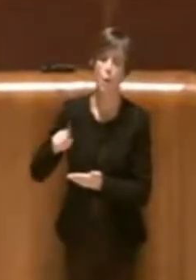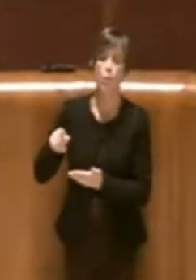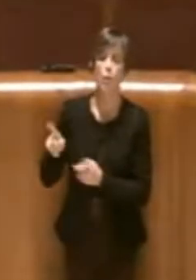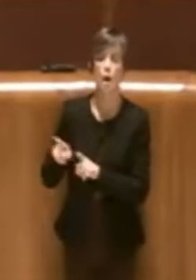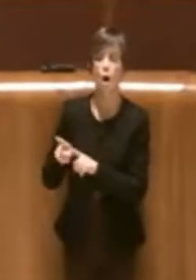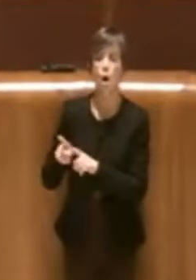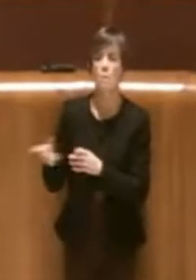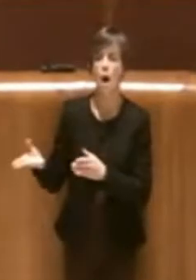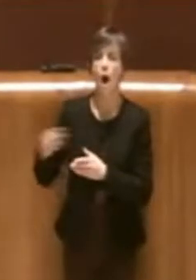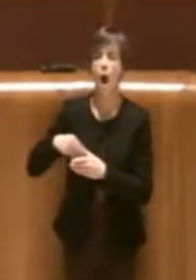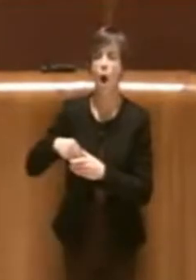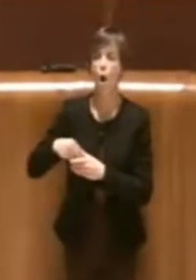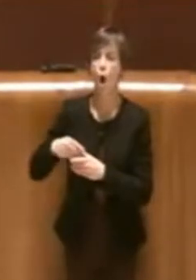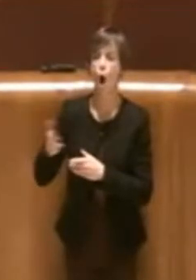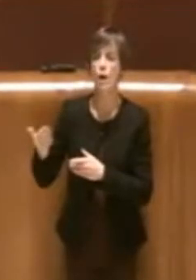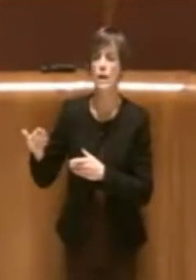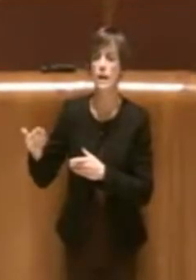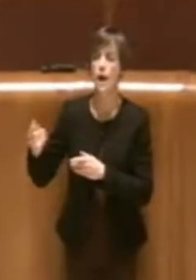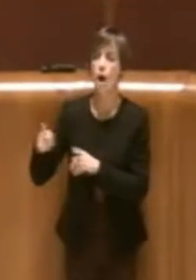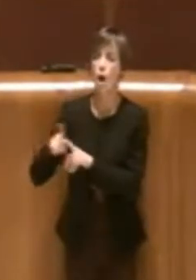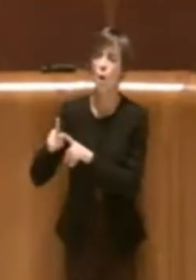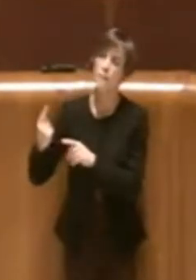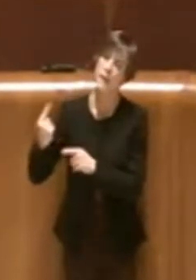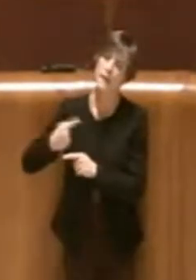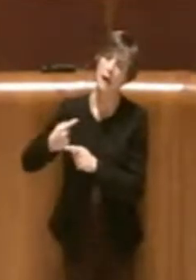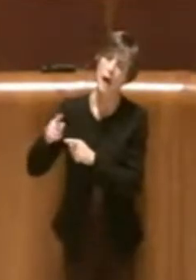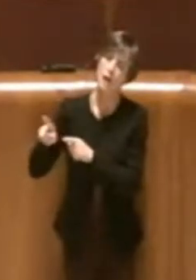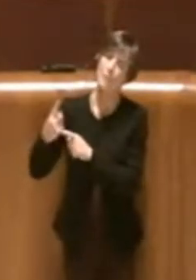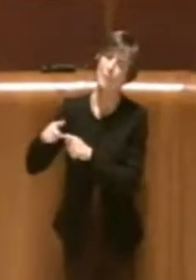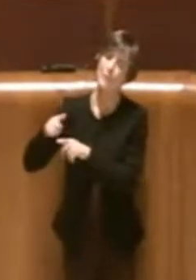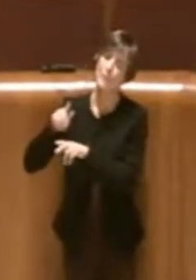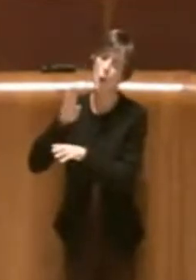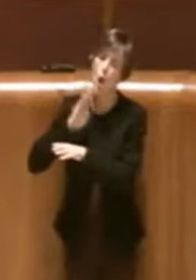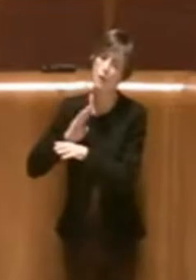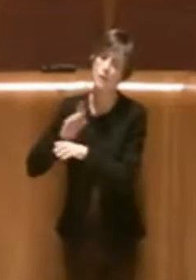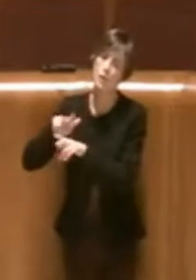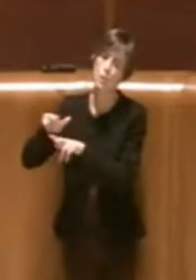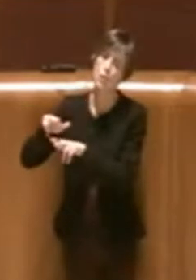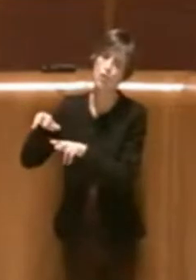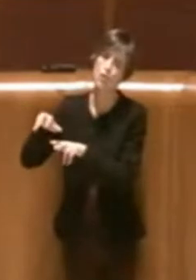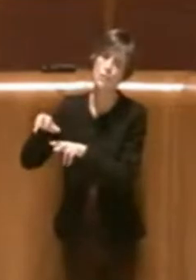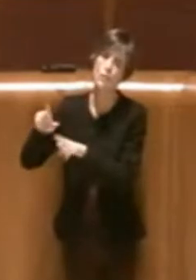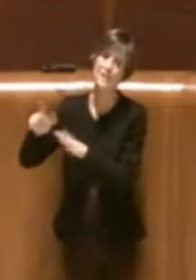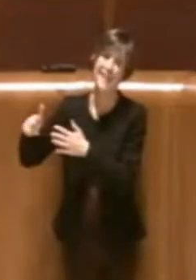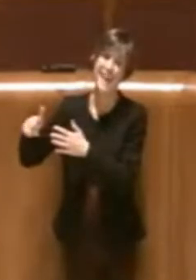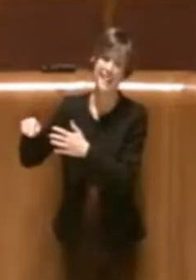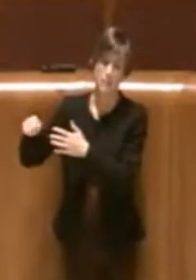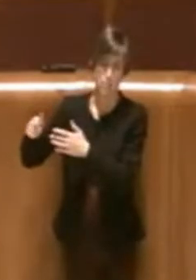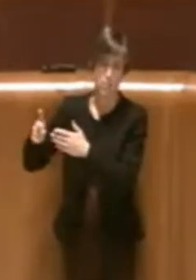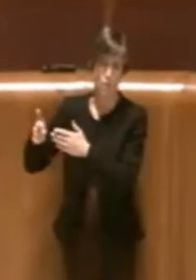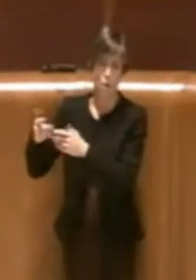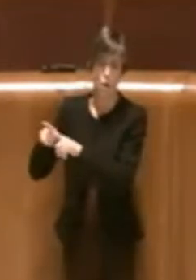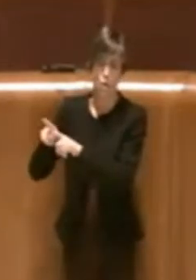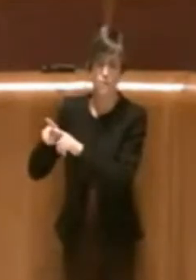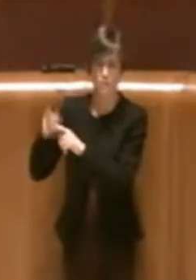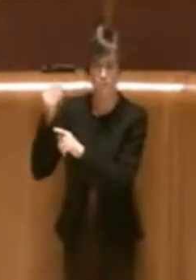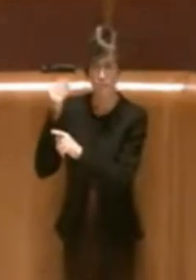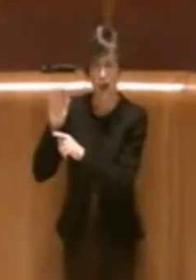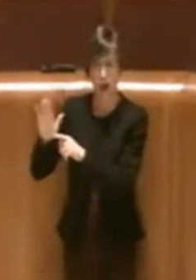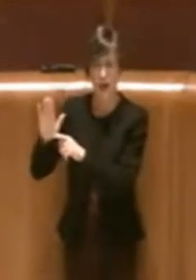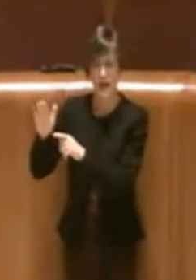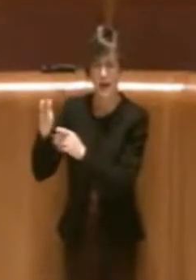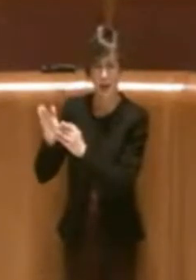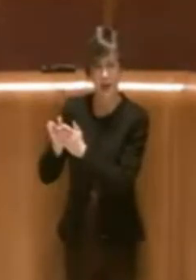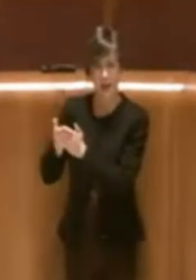quelle che sono le indicazioni del Consiglio del Municipio VII che ha espresso parere favorevole alla proposta in quanto all